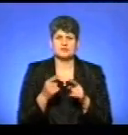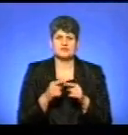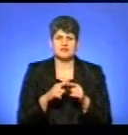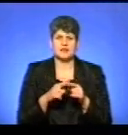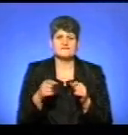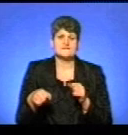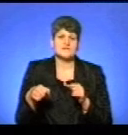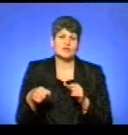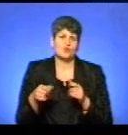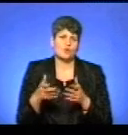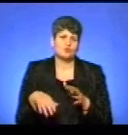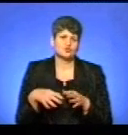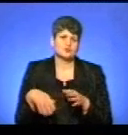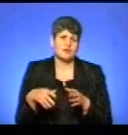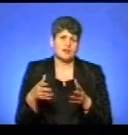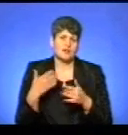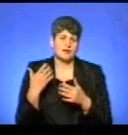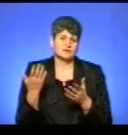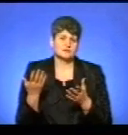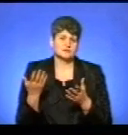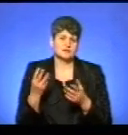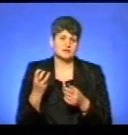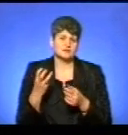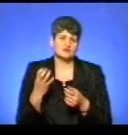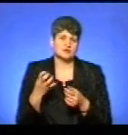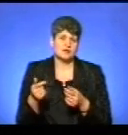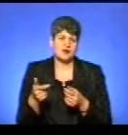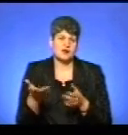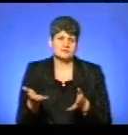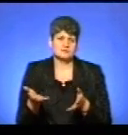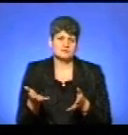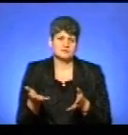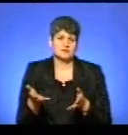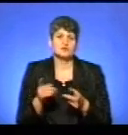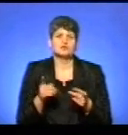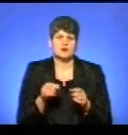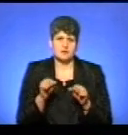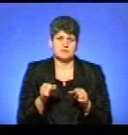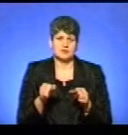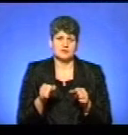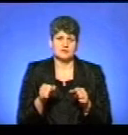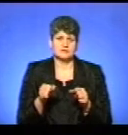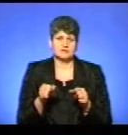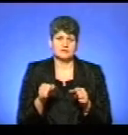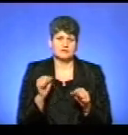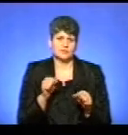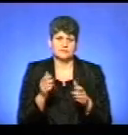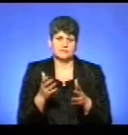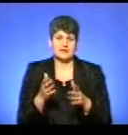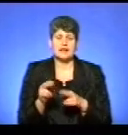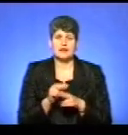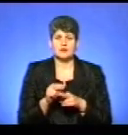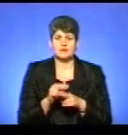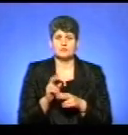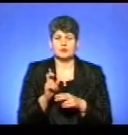поможе? Пустеньке, таке легеньке, 300-400 грам. Важаю, що я міг стримати вовка цим відром. Лікував Богдана